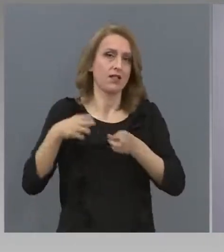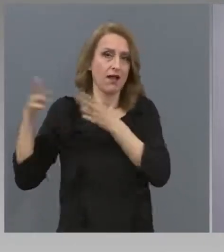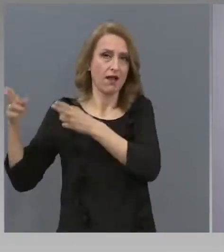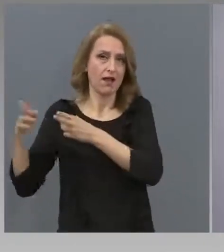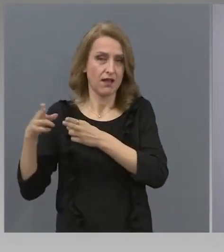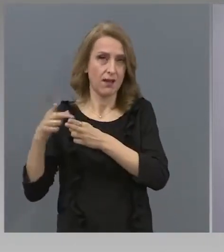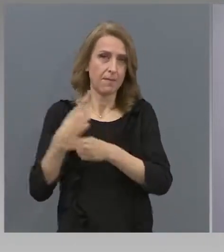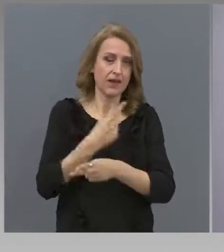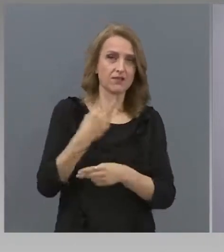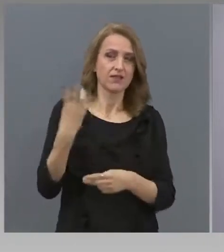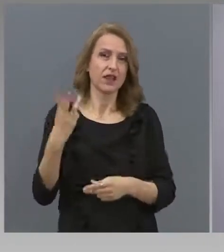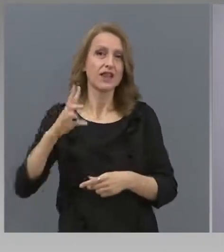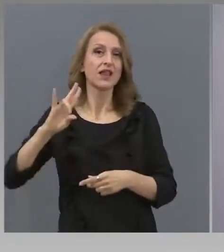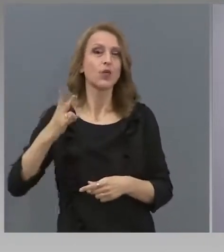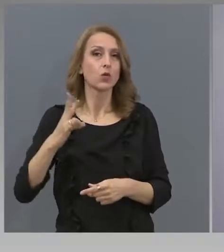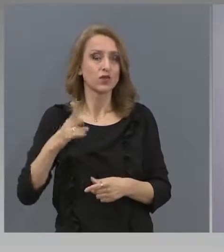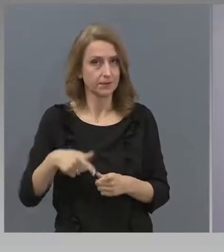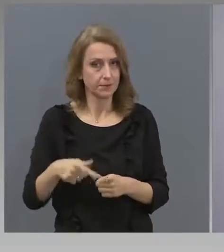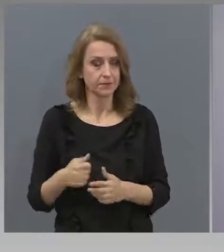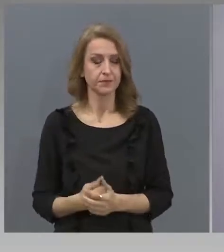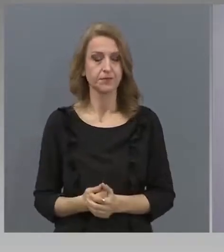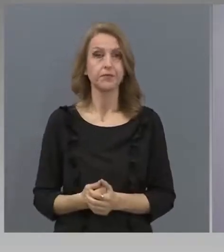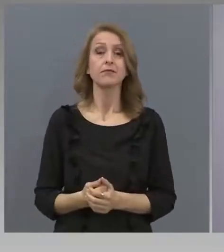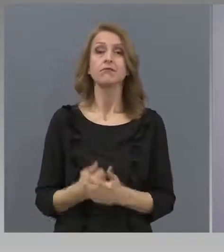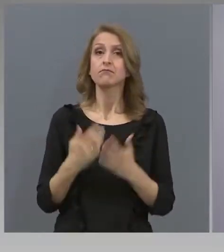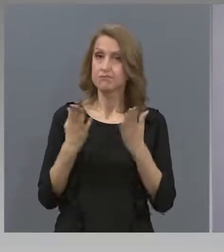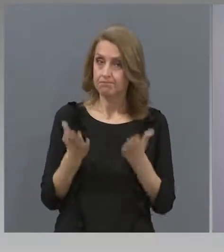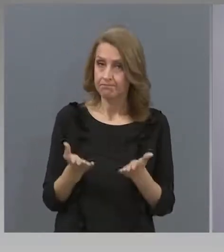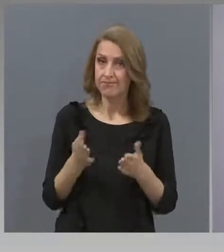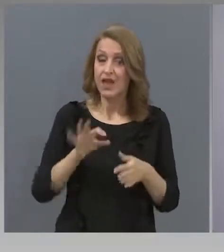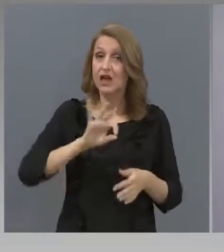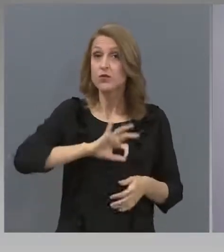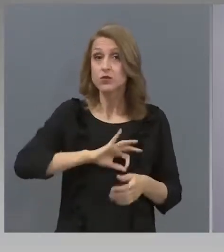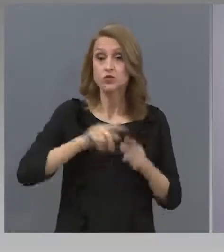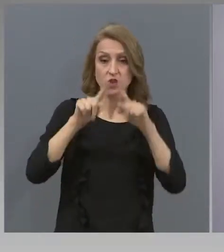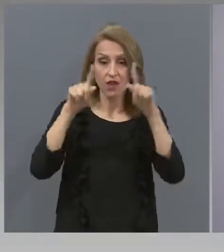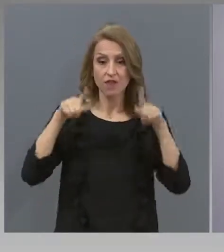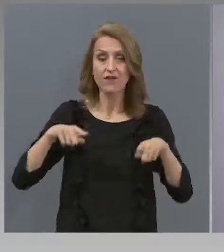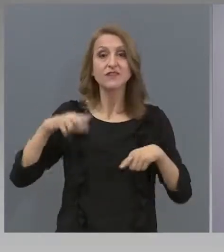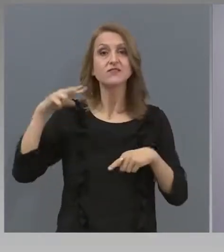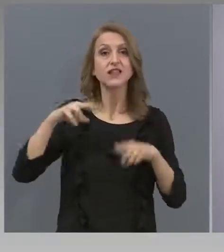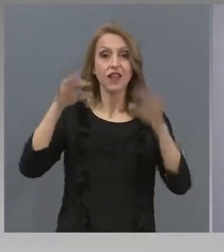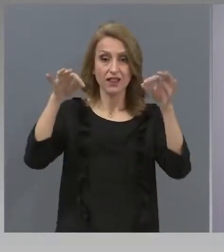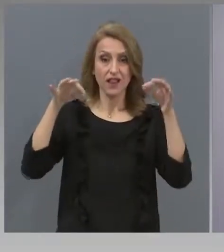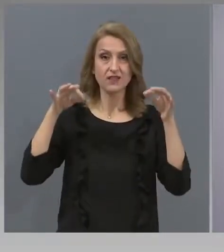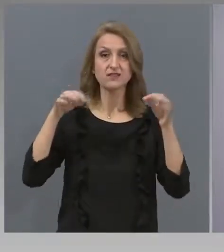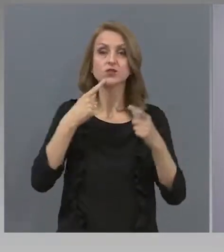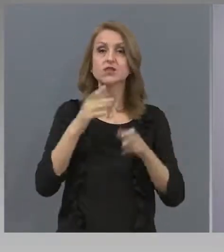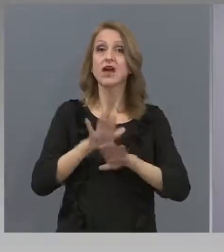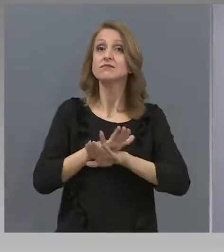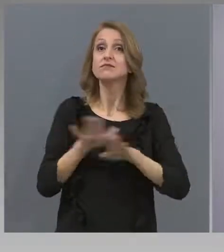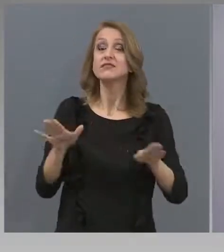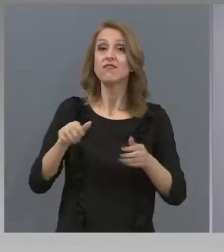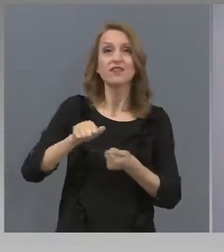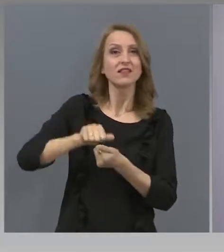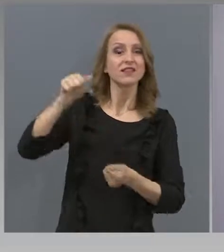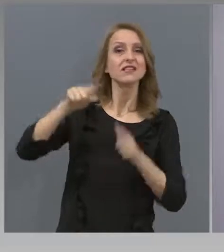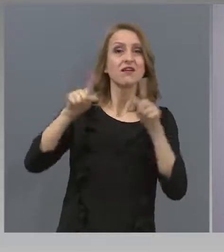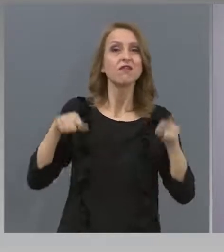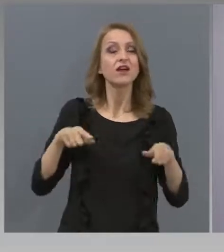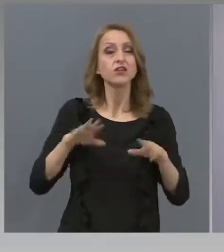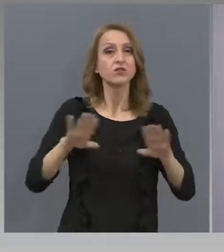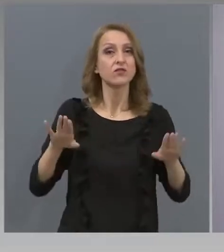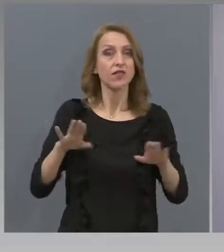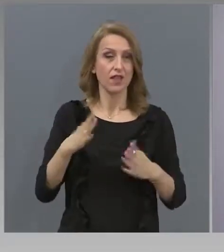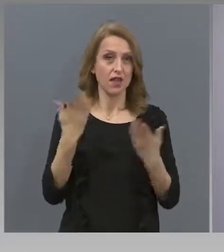получаването на свидетелства за завършване на училищно образование ще се забави само с 4 дни,